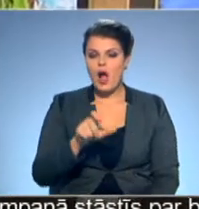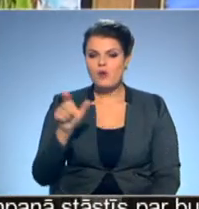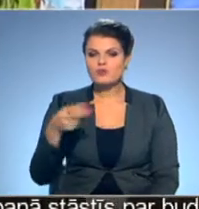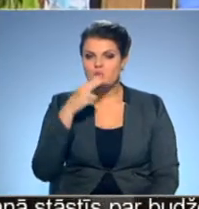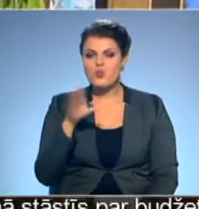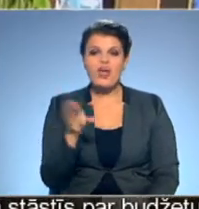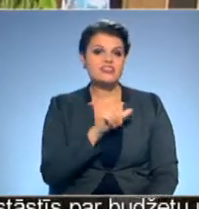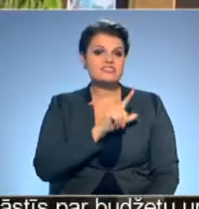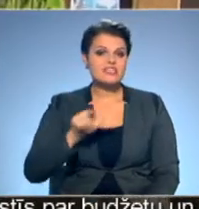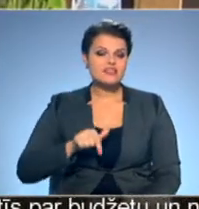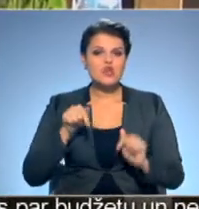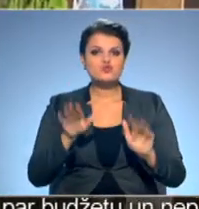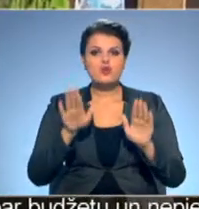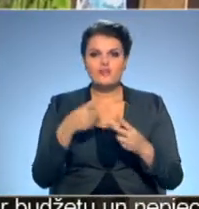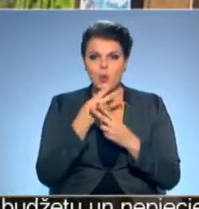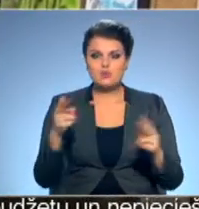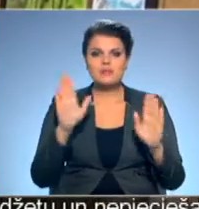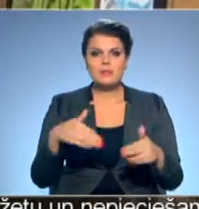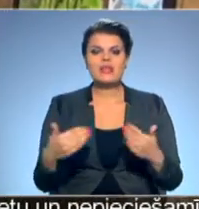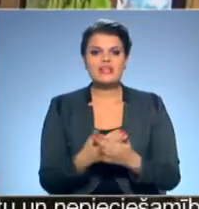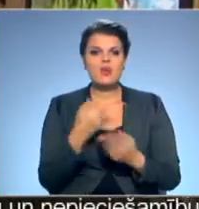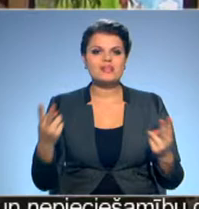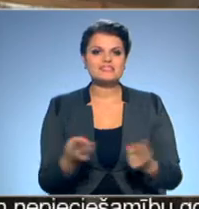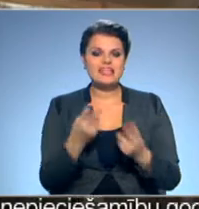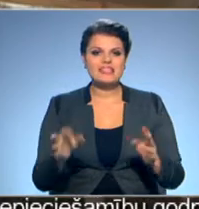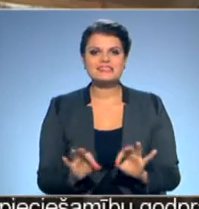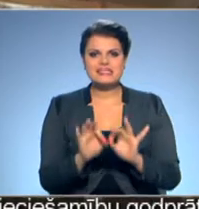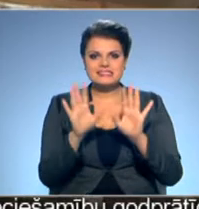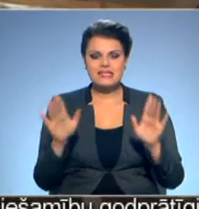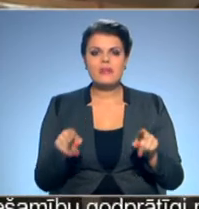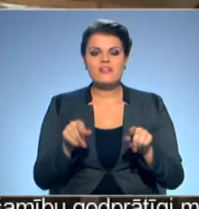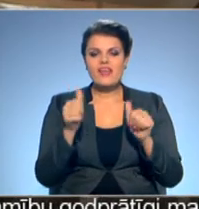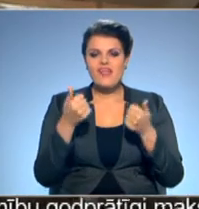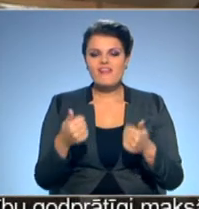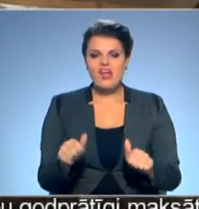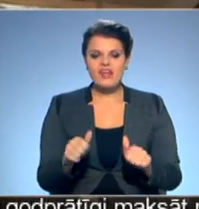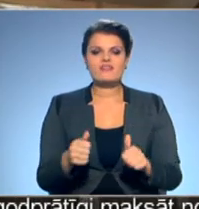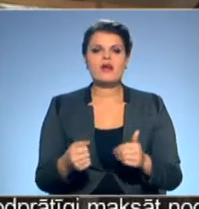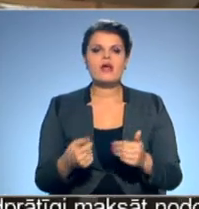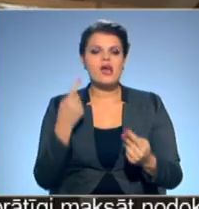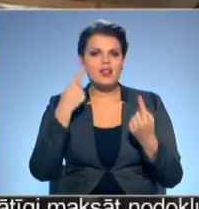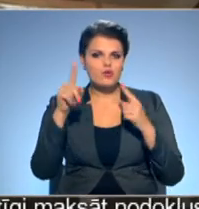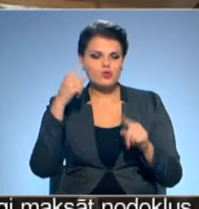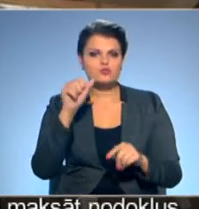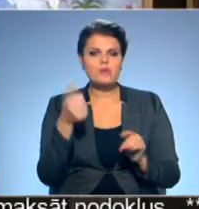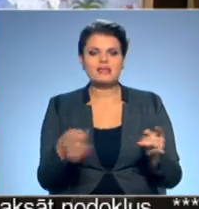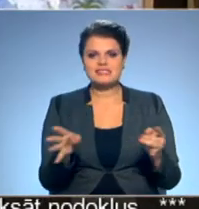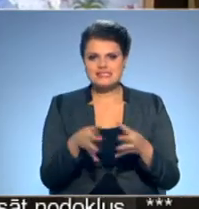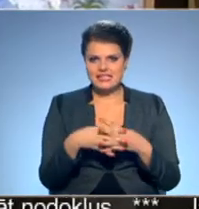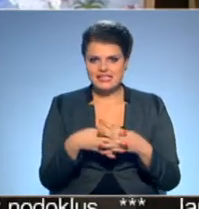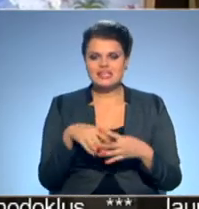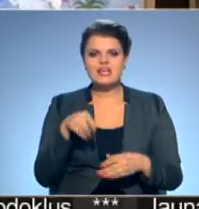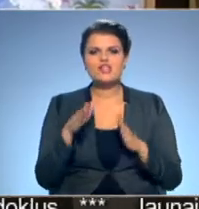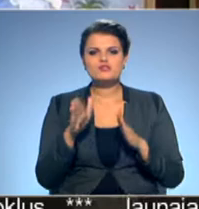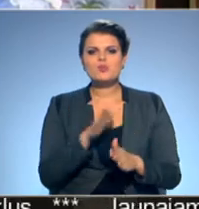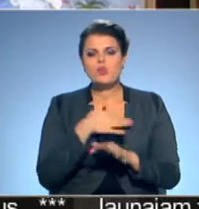visas Latvijas. Šo var uzskatīt par jaunas tradīcijas aizsākumu, tādējādi veidojot radošo mākslas sintēzi. Tas būtu